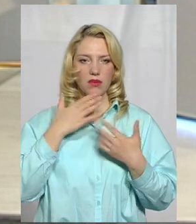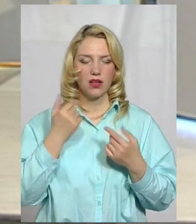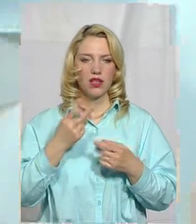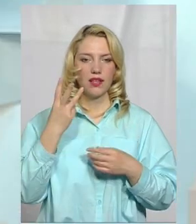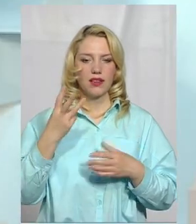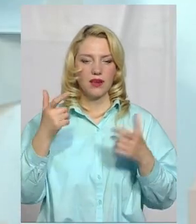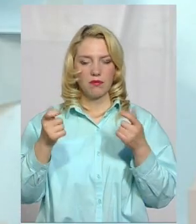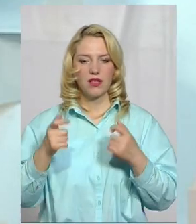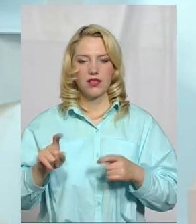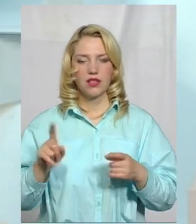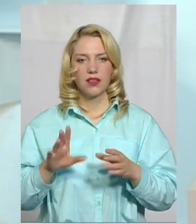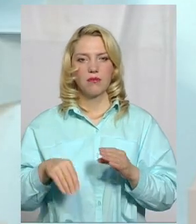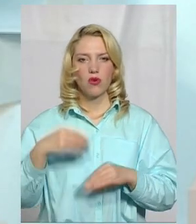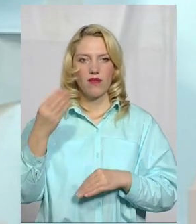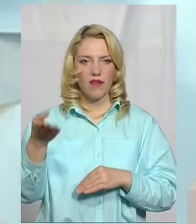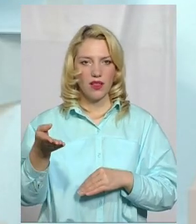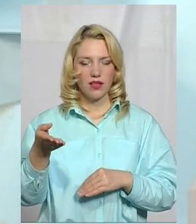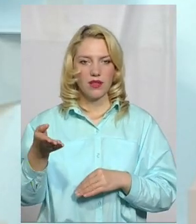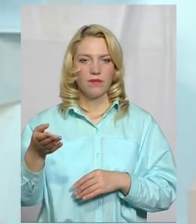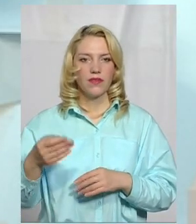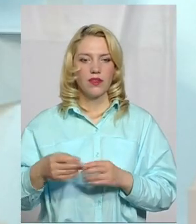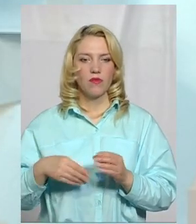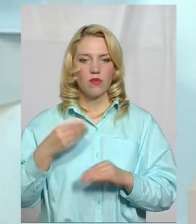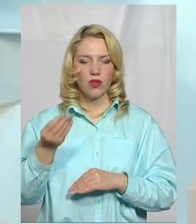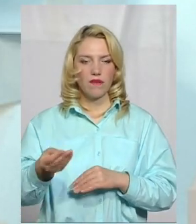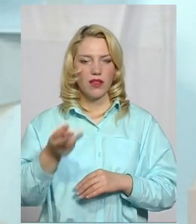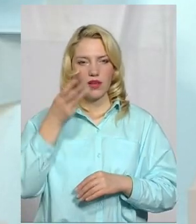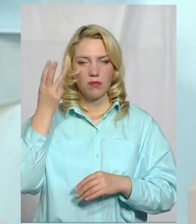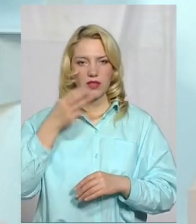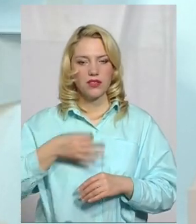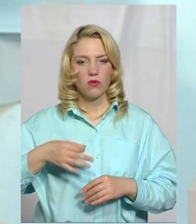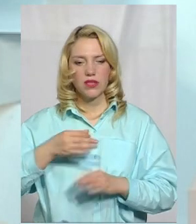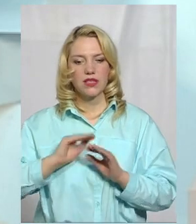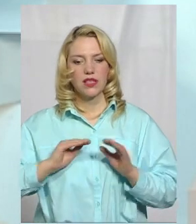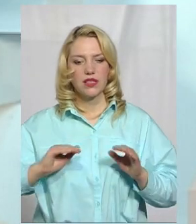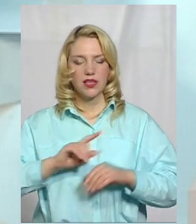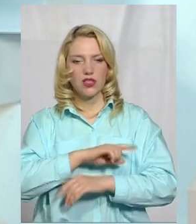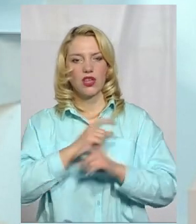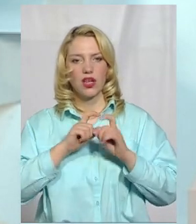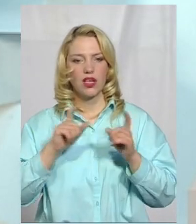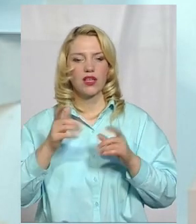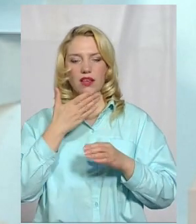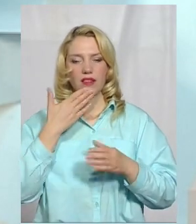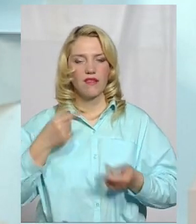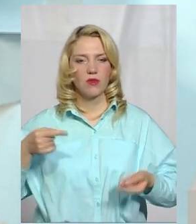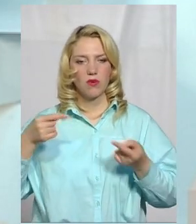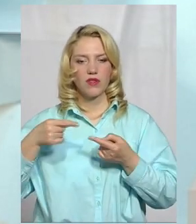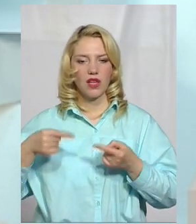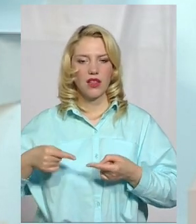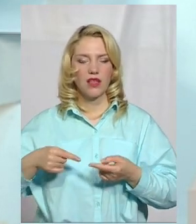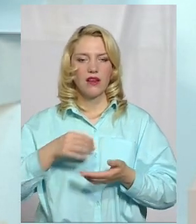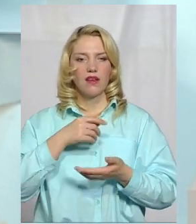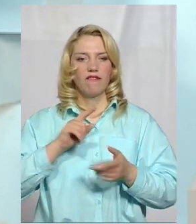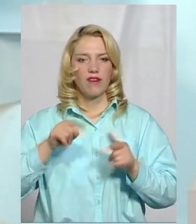Три пакети, яких подавала Хмельницька обласна дитяча лікарня, які не відповідали вимогам, вони